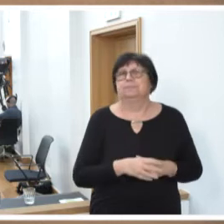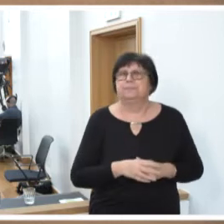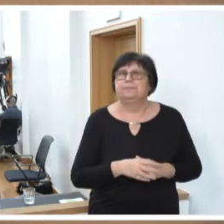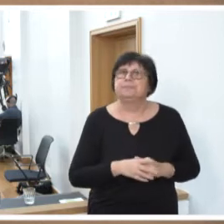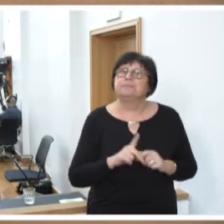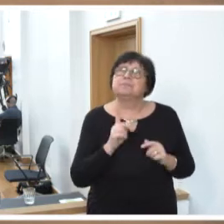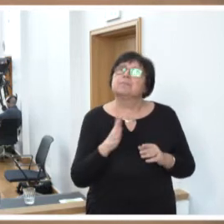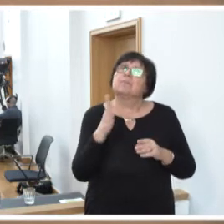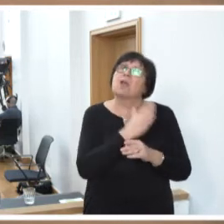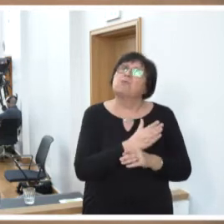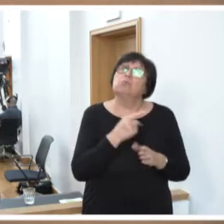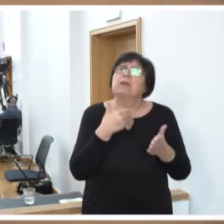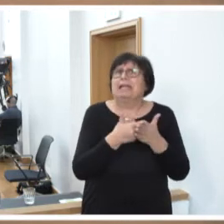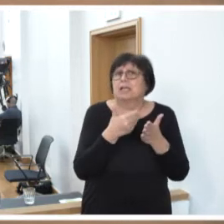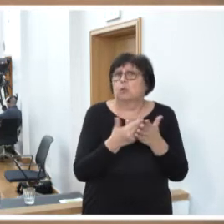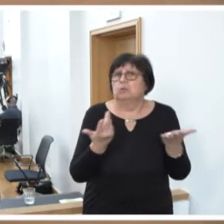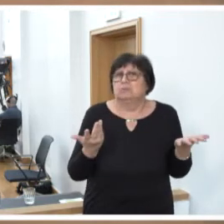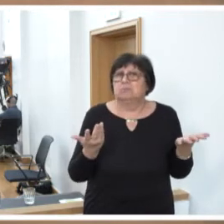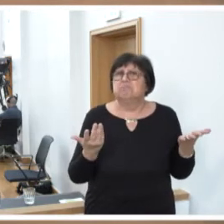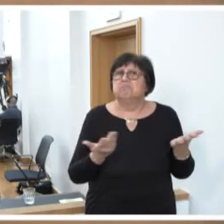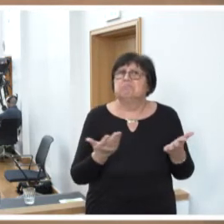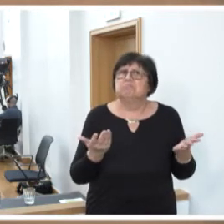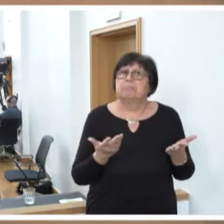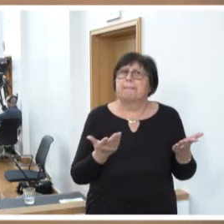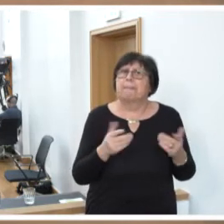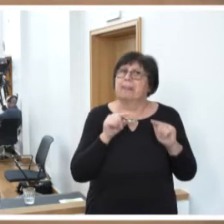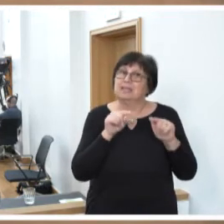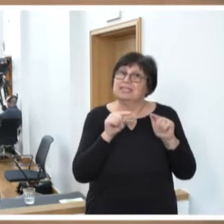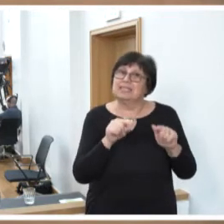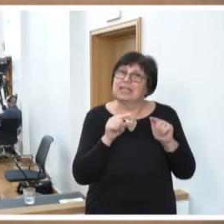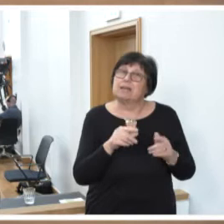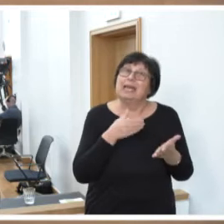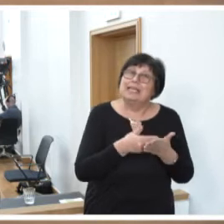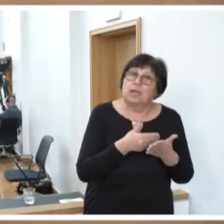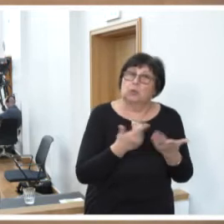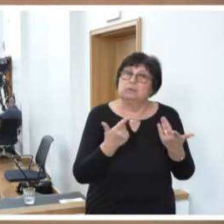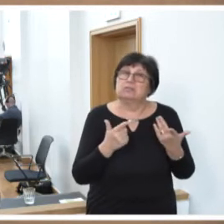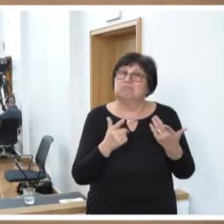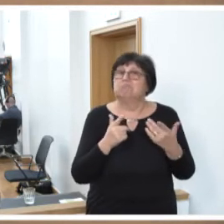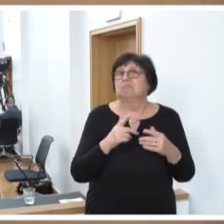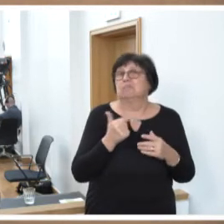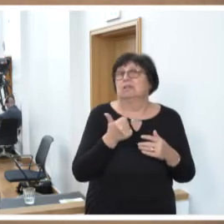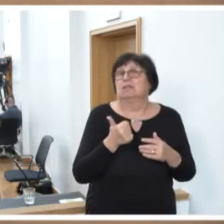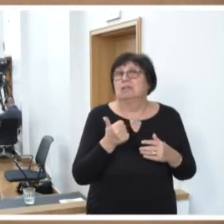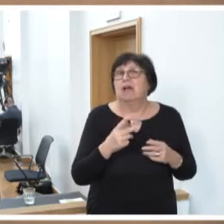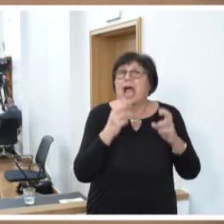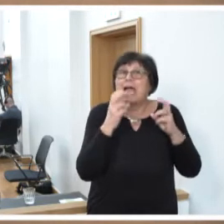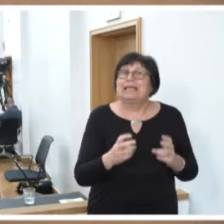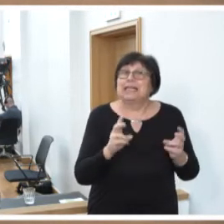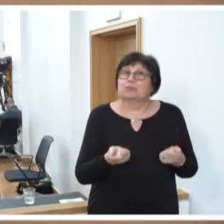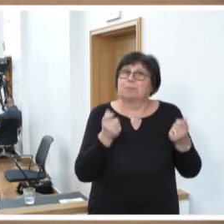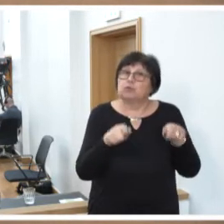Vor diesem Hintergrund mutet der Einsetzungsbeschluss